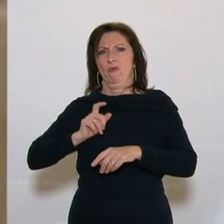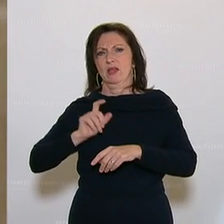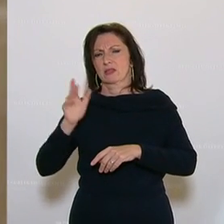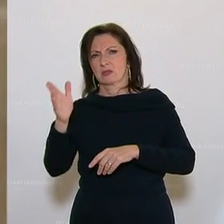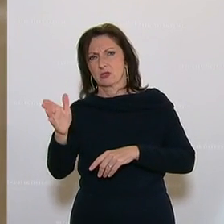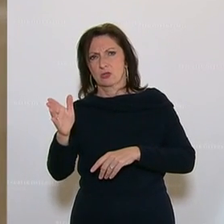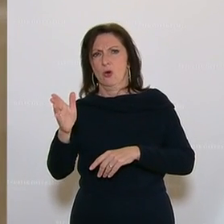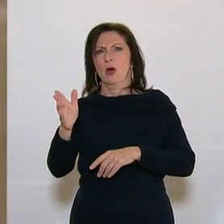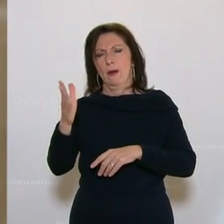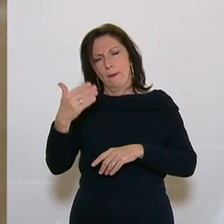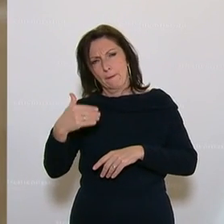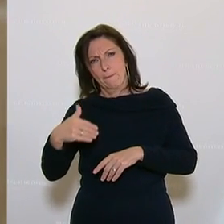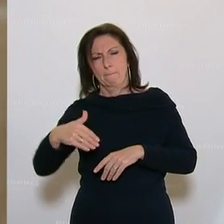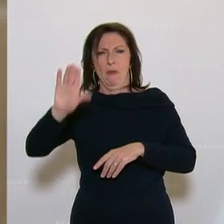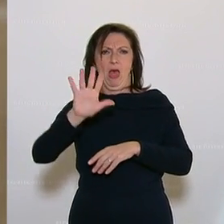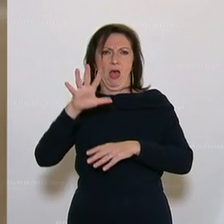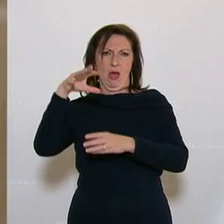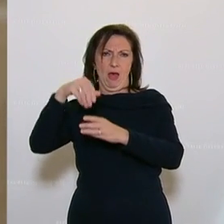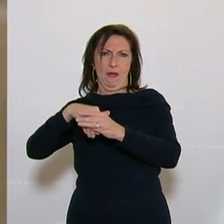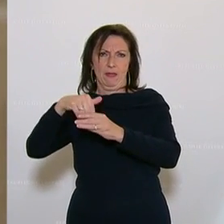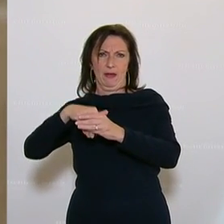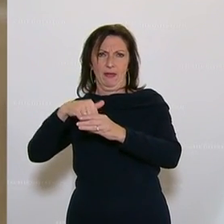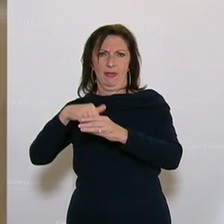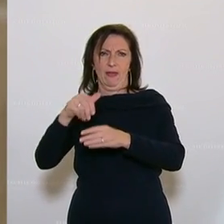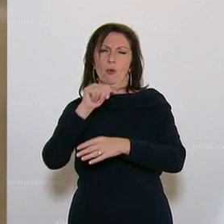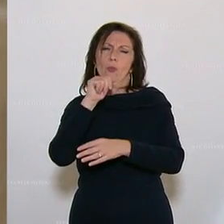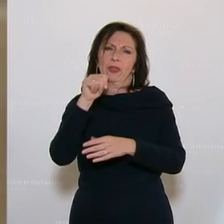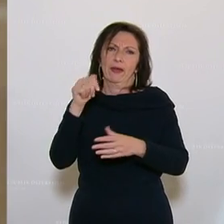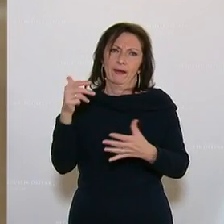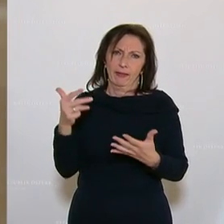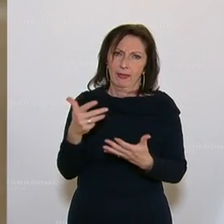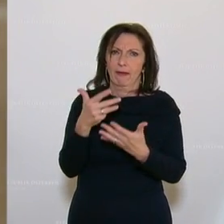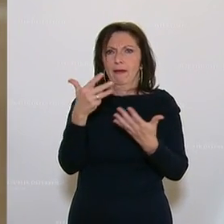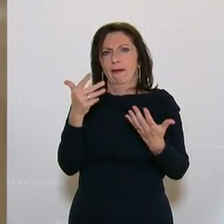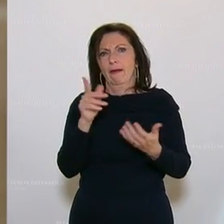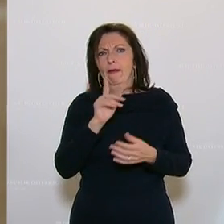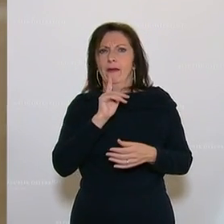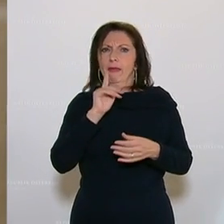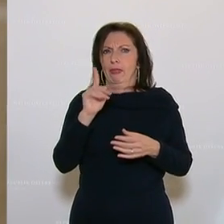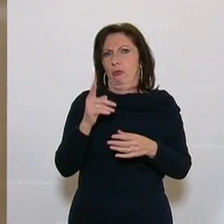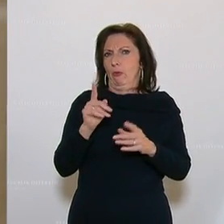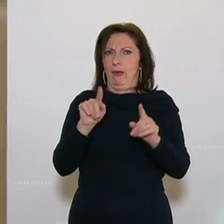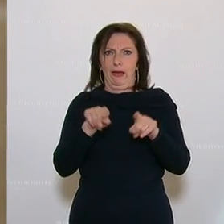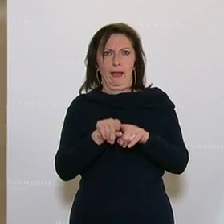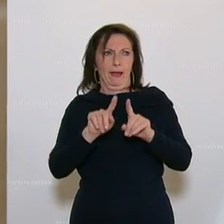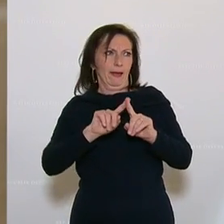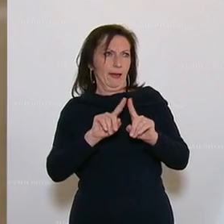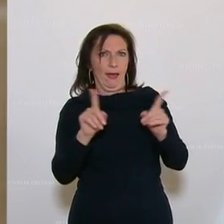Gewicht hat und nicht nur gleichteilig mit anderen